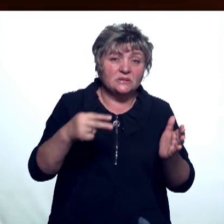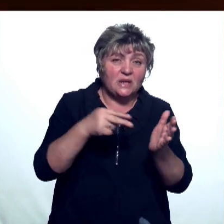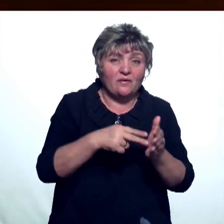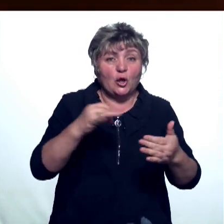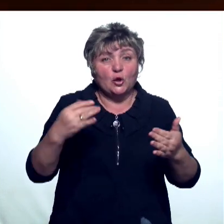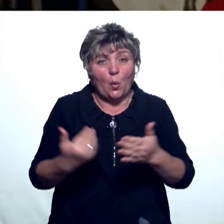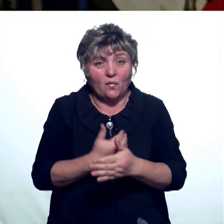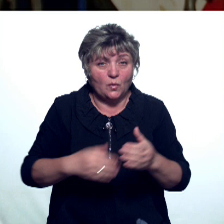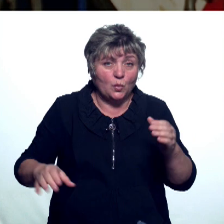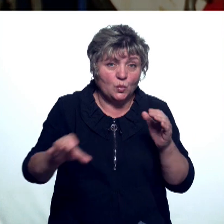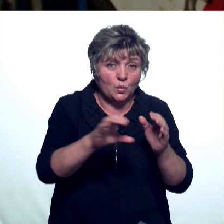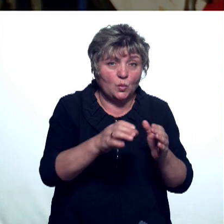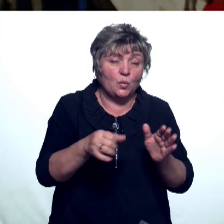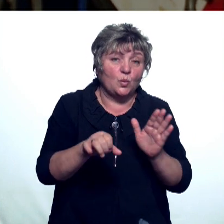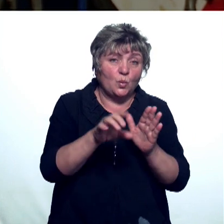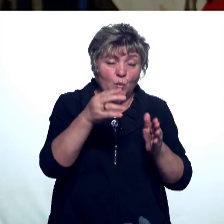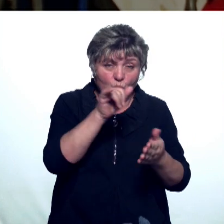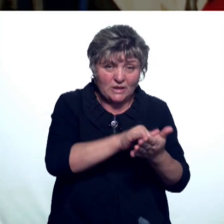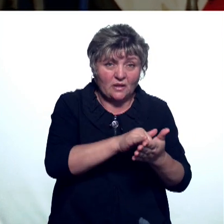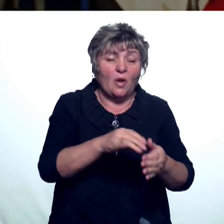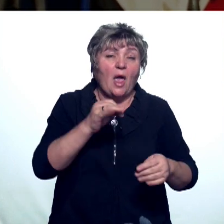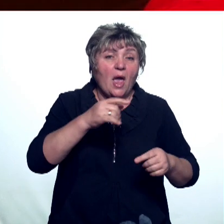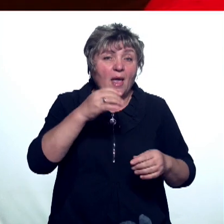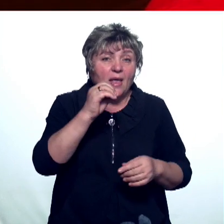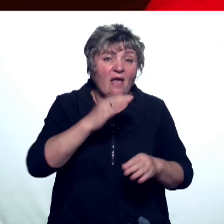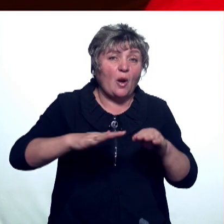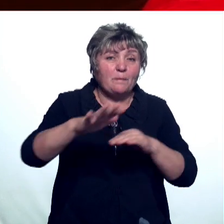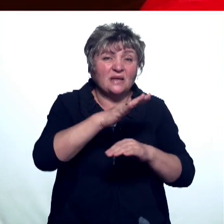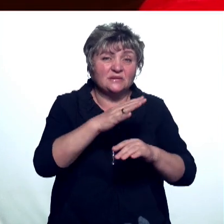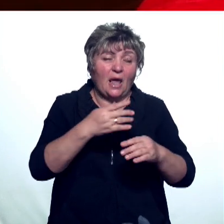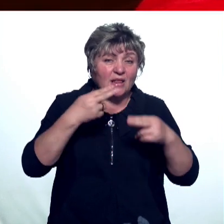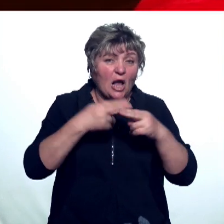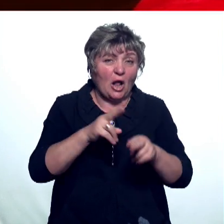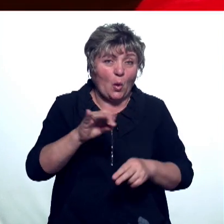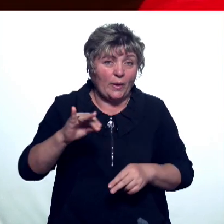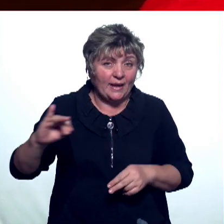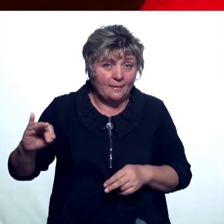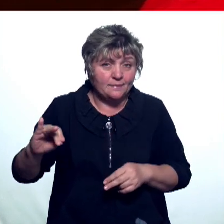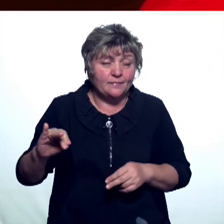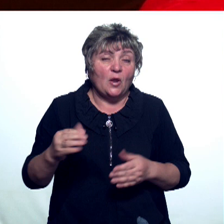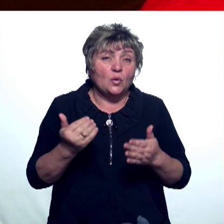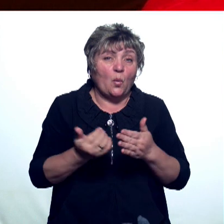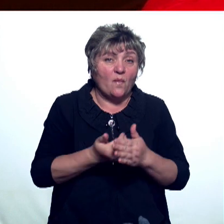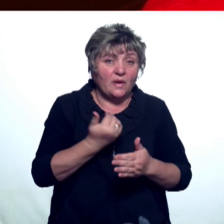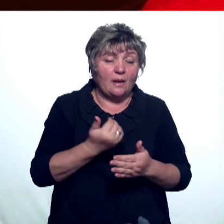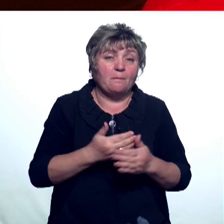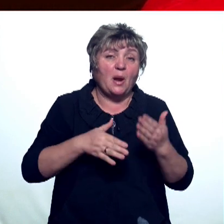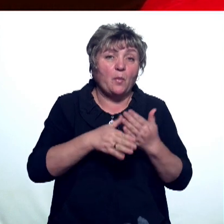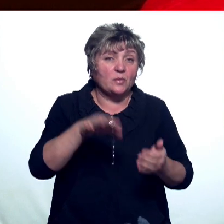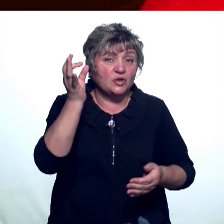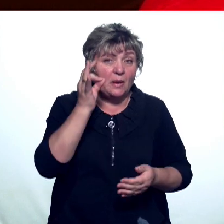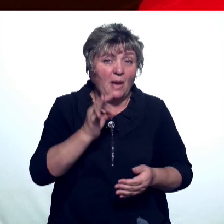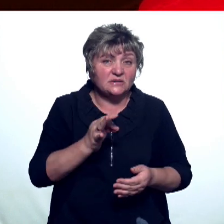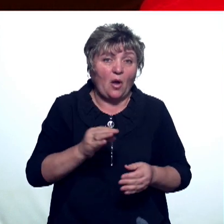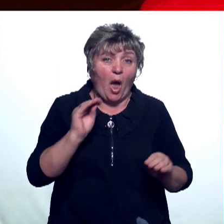Работы ведутся по современным европейским технологиям. Суть технологии в том, что профиль в существующем колодце при помощи немецкого